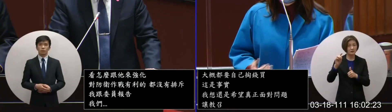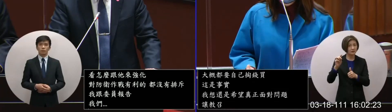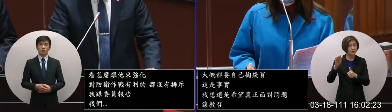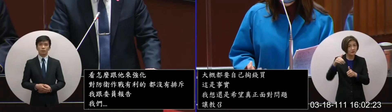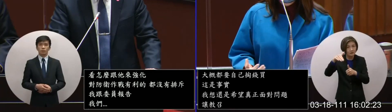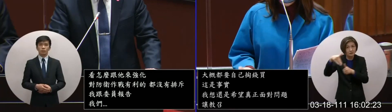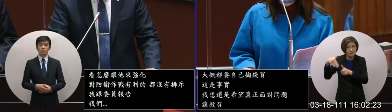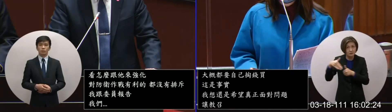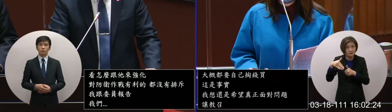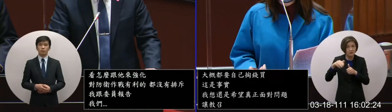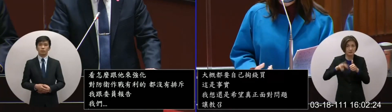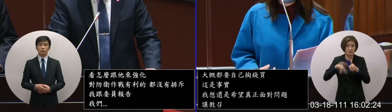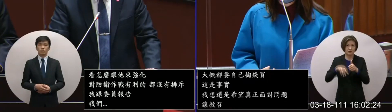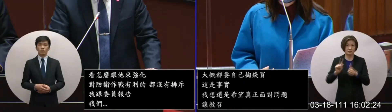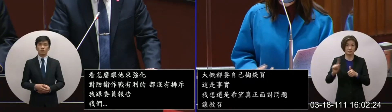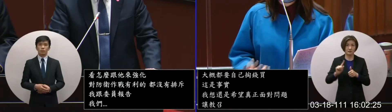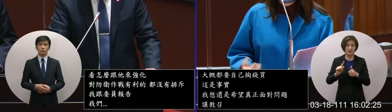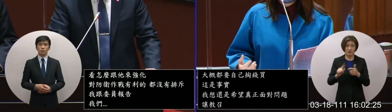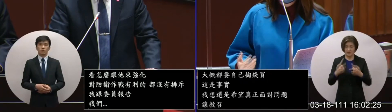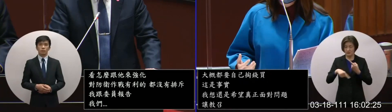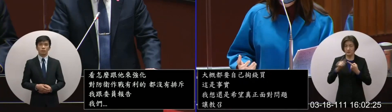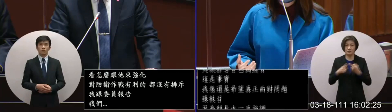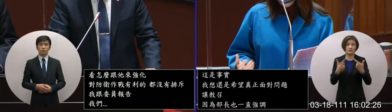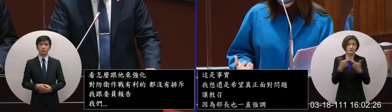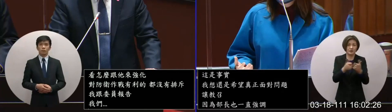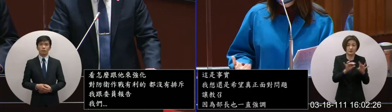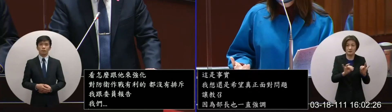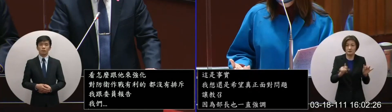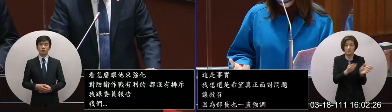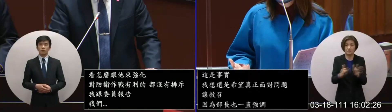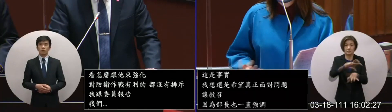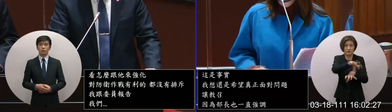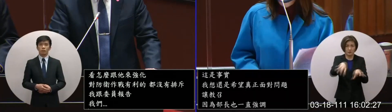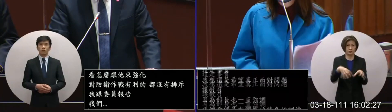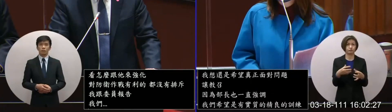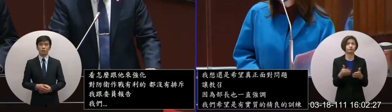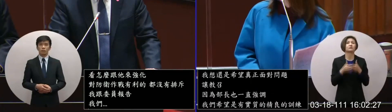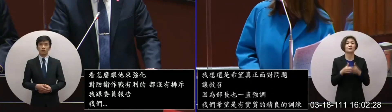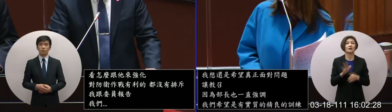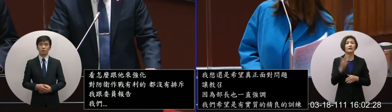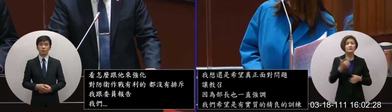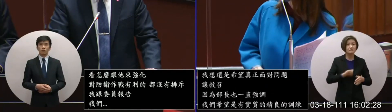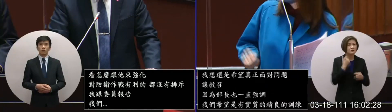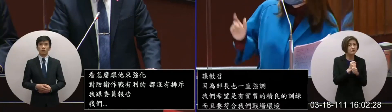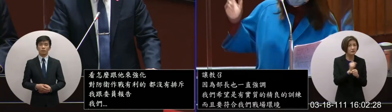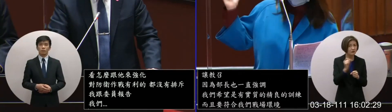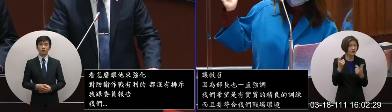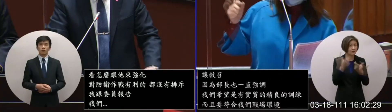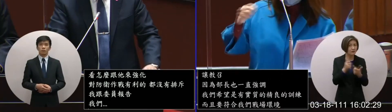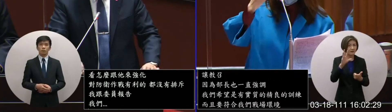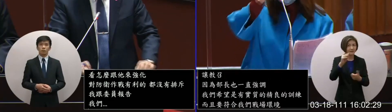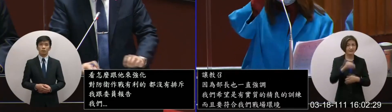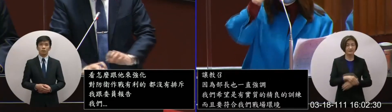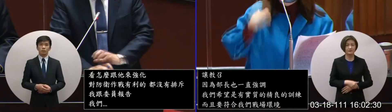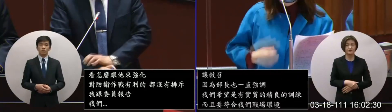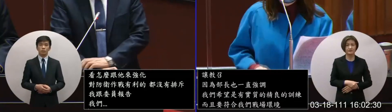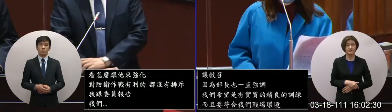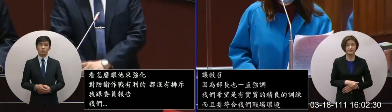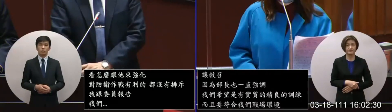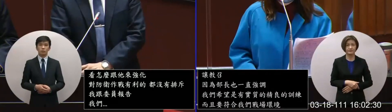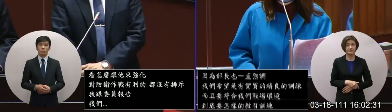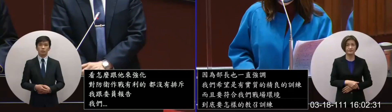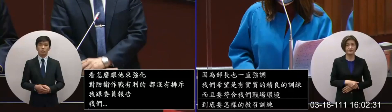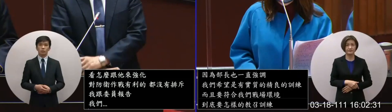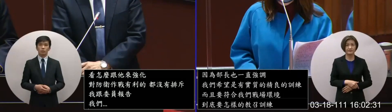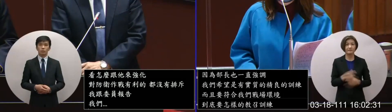也说要贴近教场环境嘛所以可是我们看看实际的作为是这样吗我们现在看到